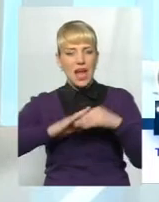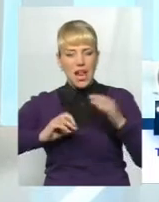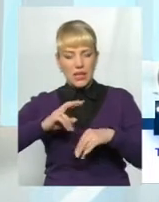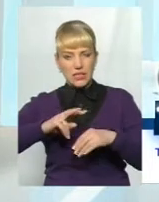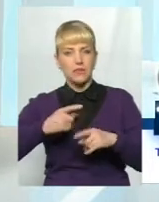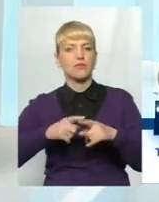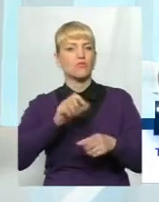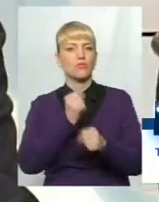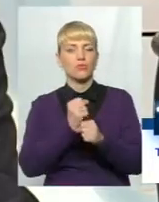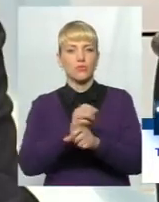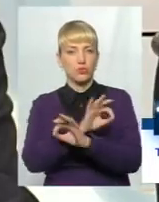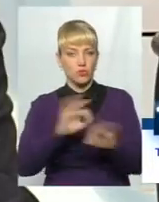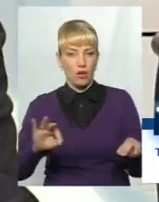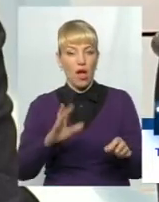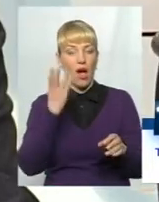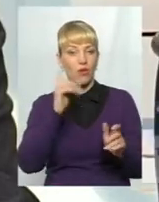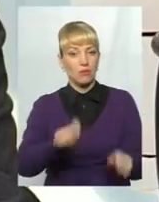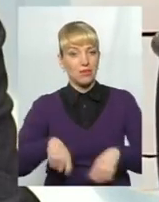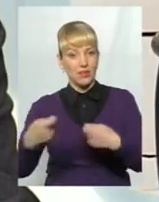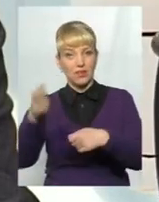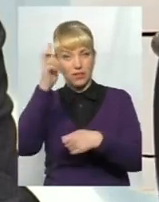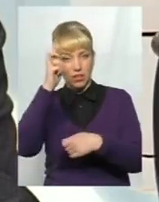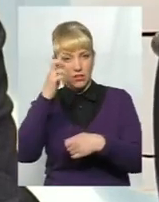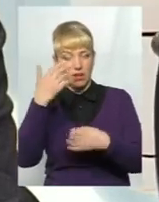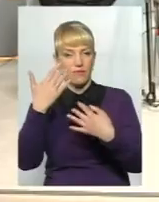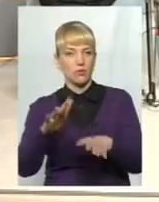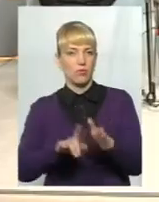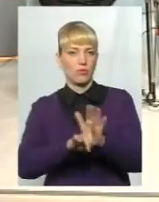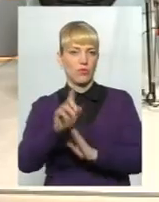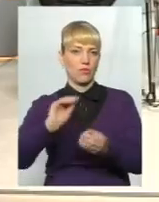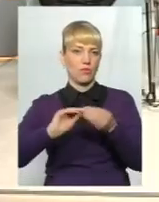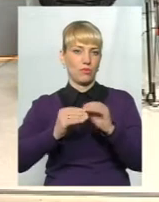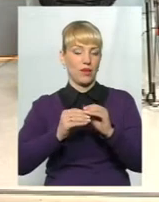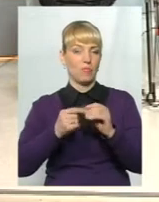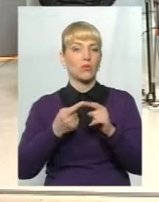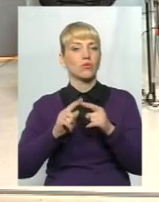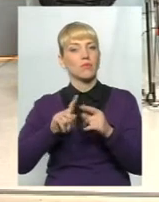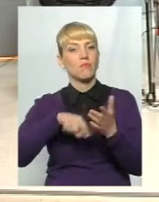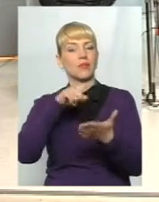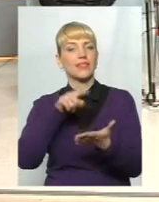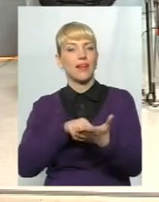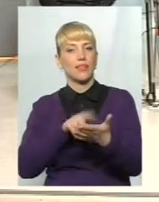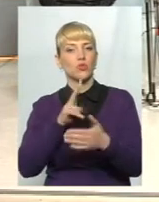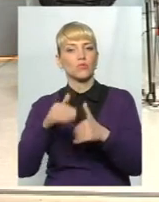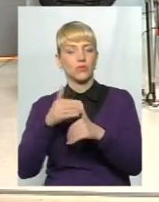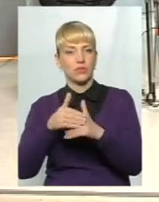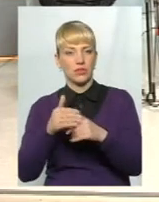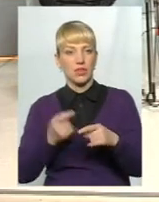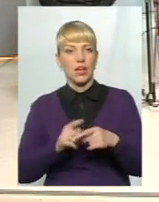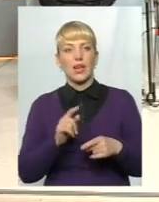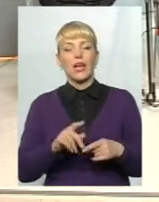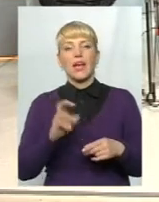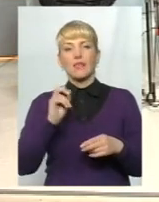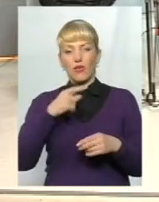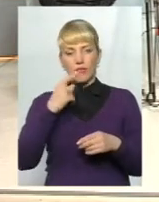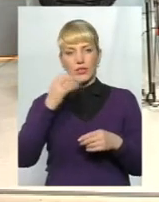почалися проблеми. От питання, чому, і чи буде за це хтось покараний. Я зрозумію. Приходить, як запрацювала електронна система, це